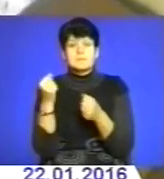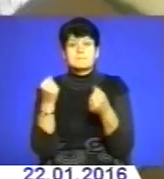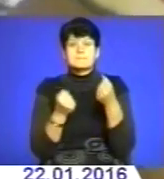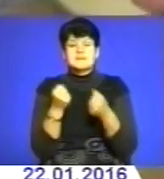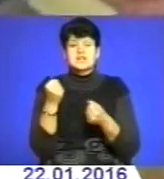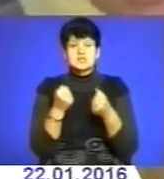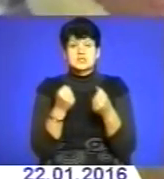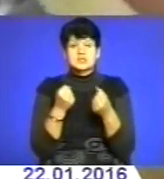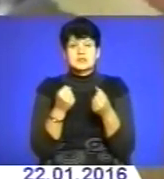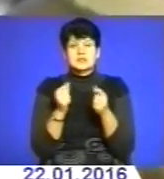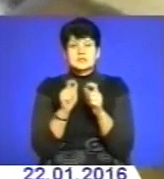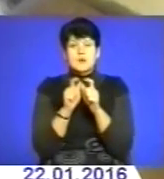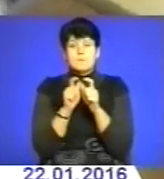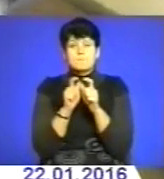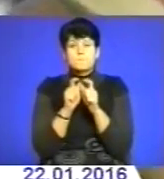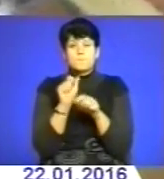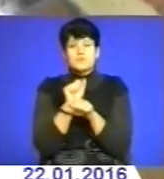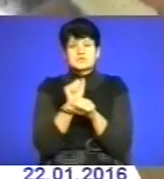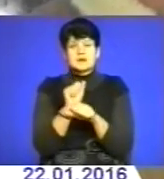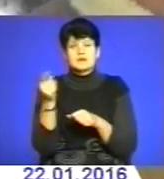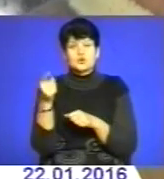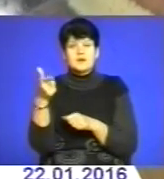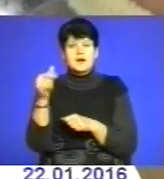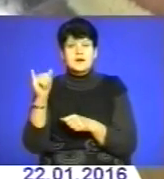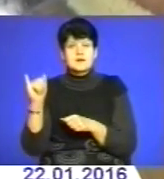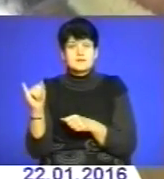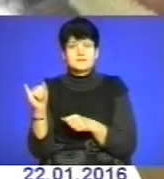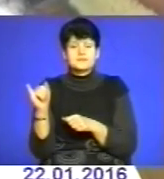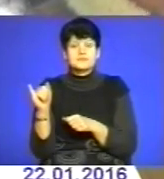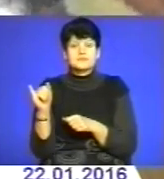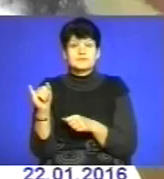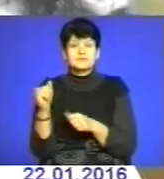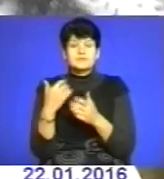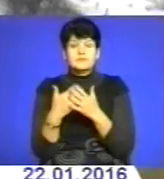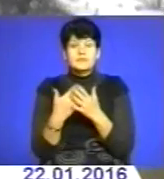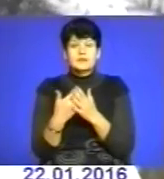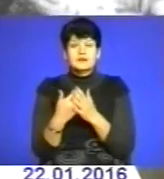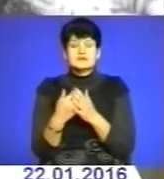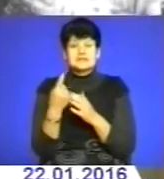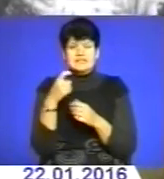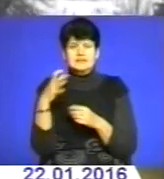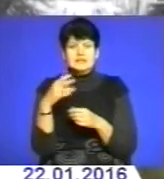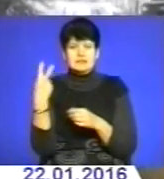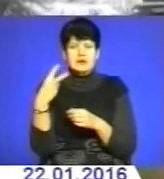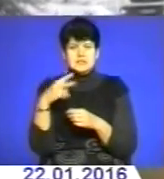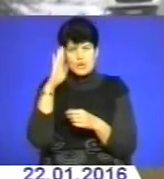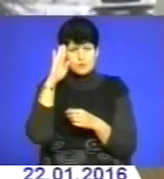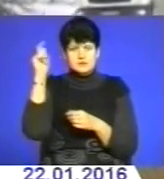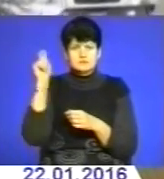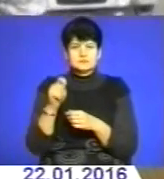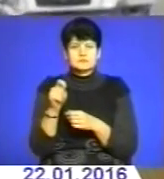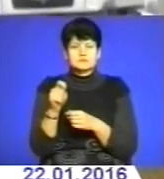з поста Тернопільських ГАІ. І десь за хвилин 20 вже хлопці були тут.